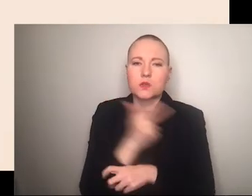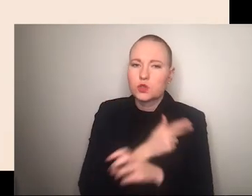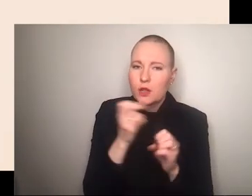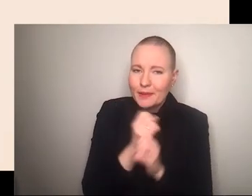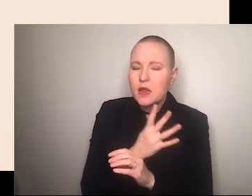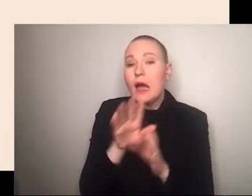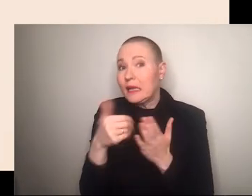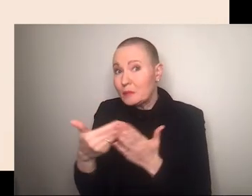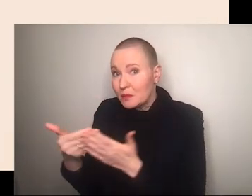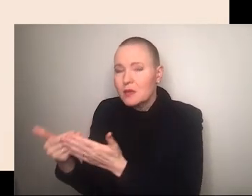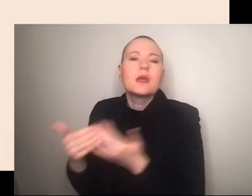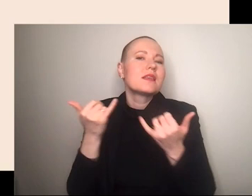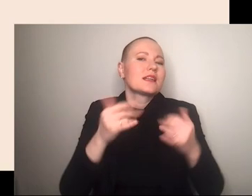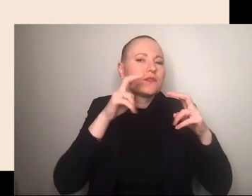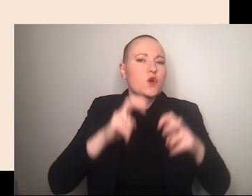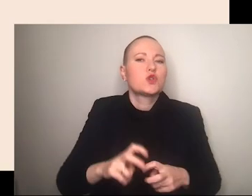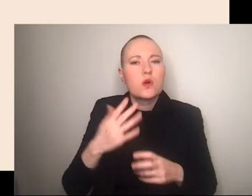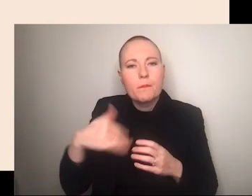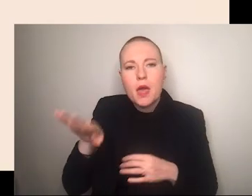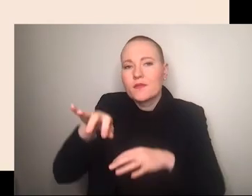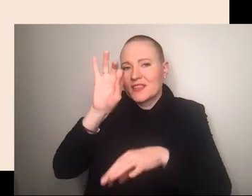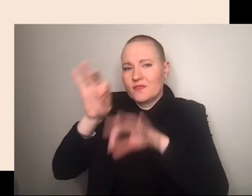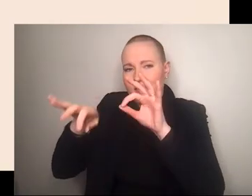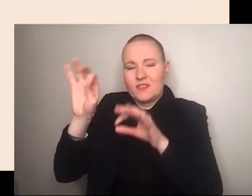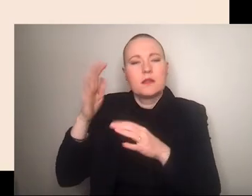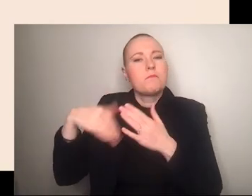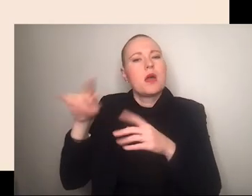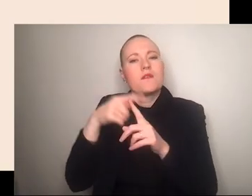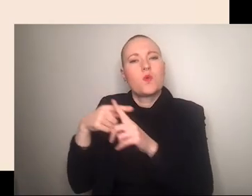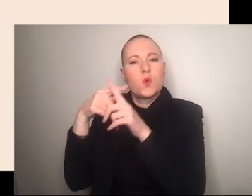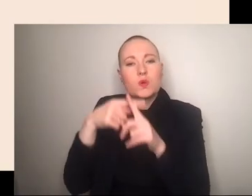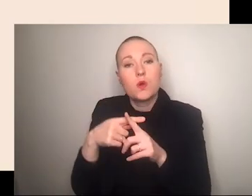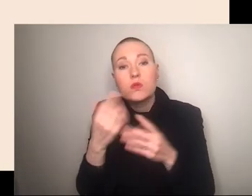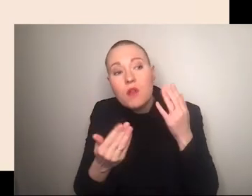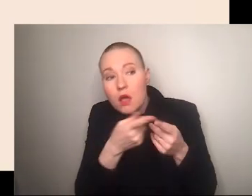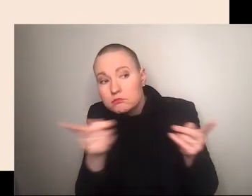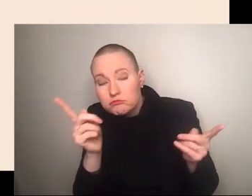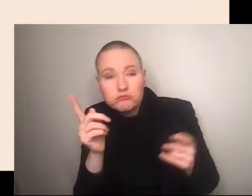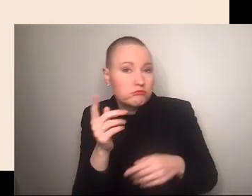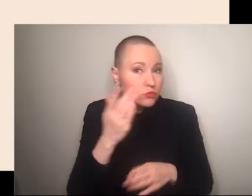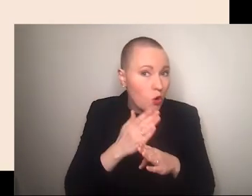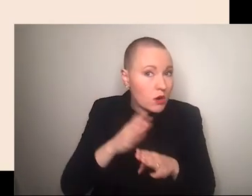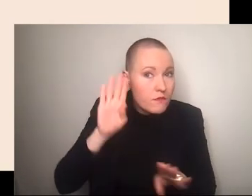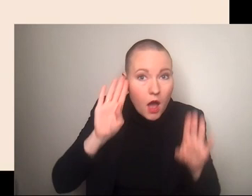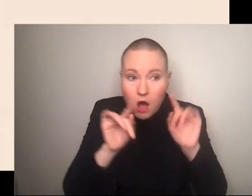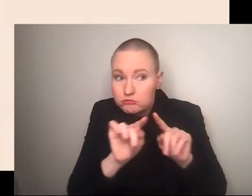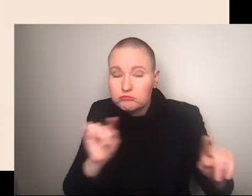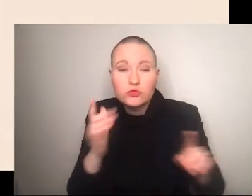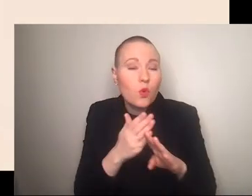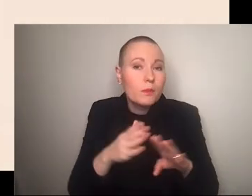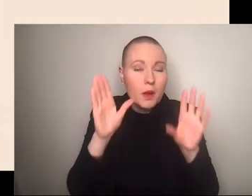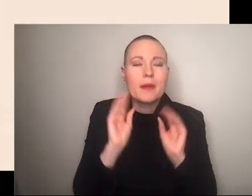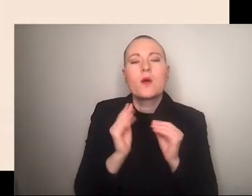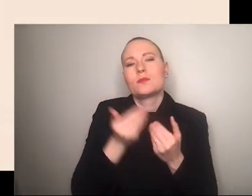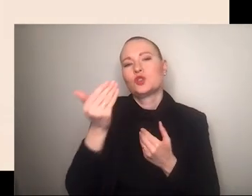fokus rücken vielleicht hat ja die ein oder andere person auch schon mal weißt was über die sogenannten spät weiss gehört auf die wir später auch noch mal zu